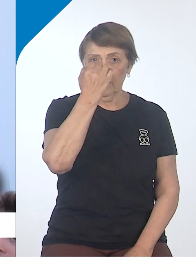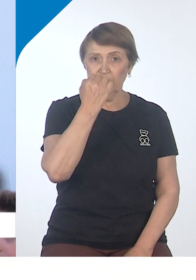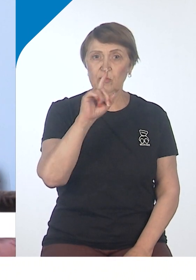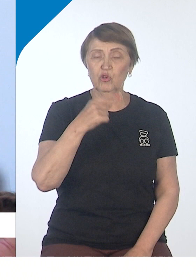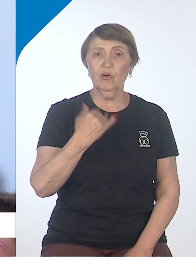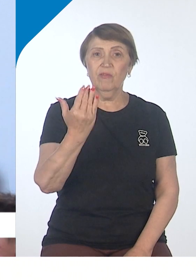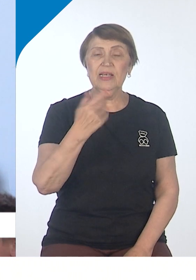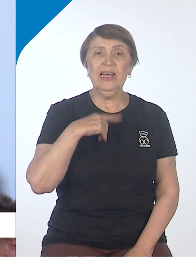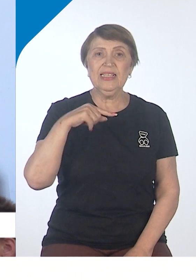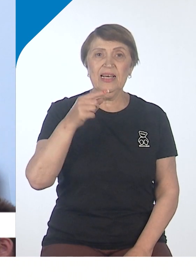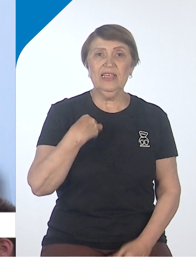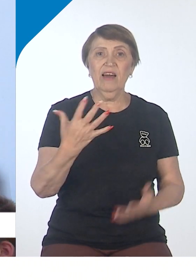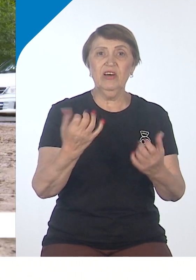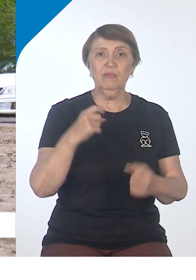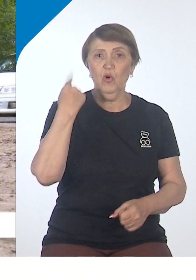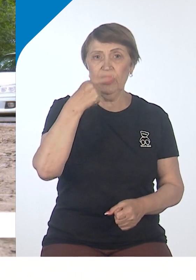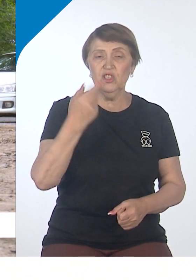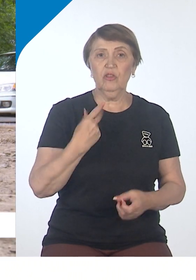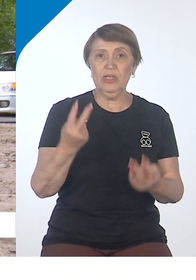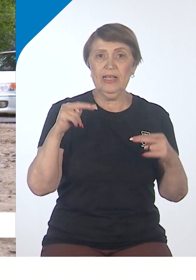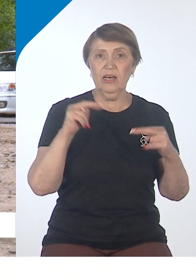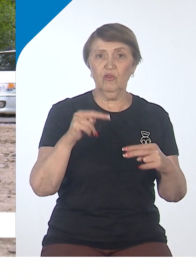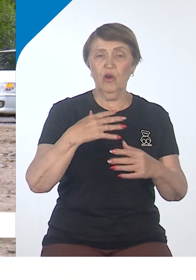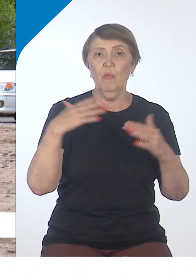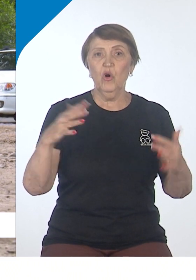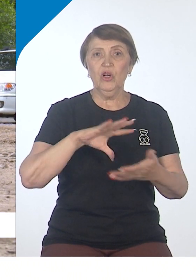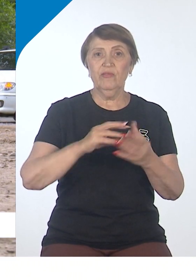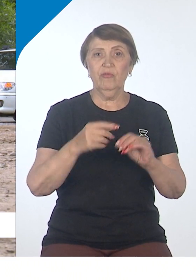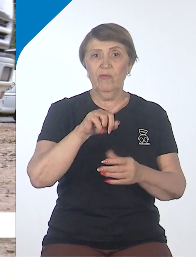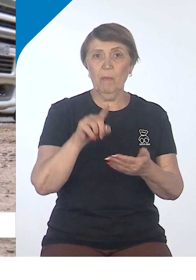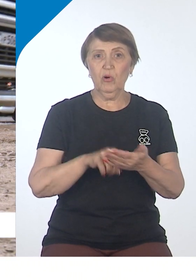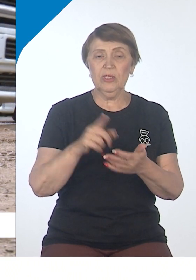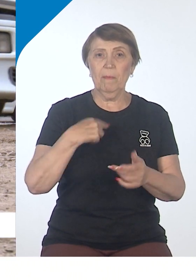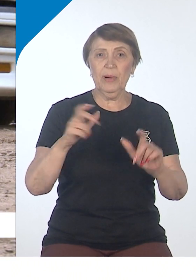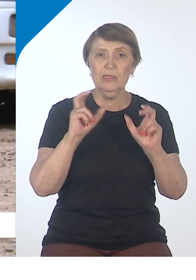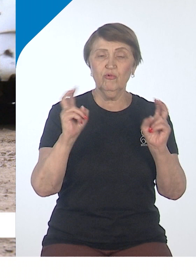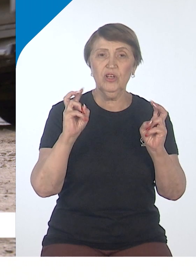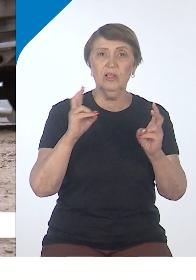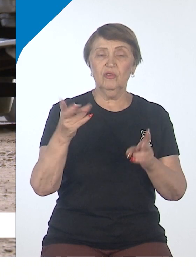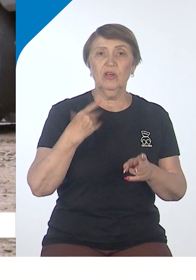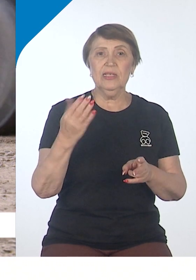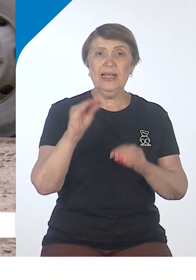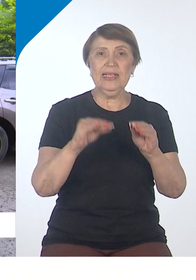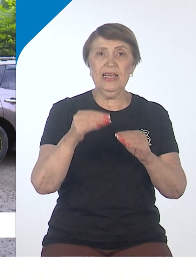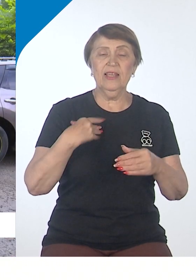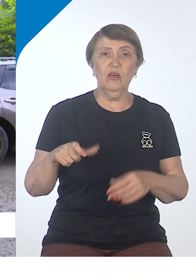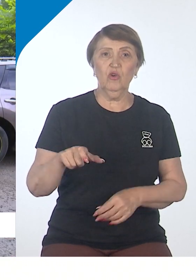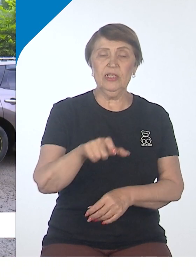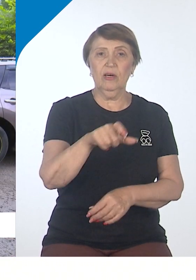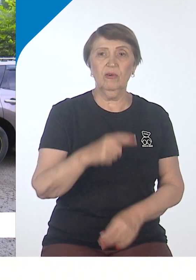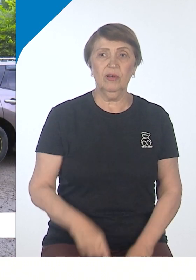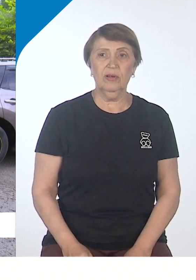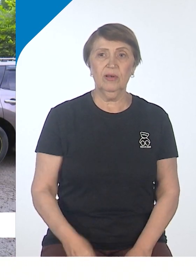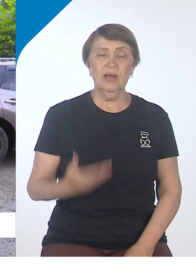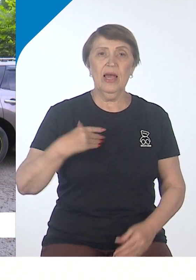сказали. И я возьму прям лично на контроль. Больше всего вопросов прозвучало по поводу состояния дорог. Яма на улице Жуковского, например,